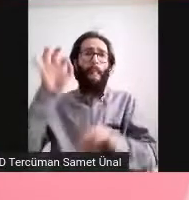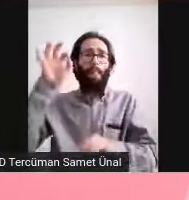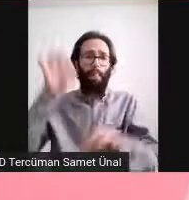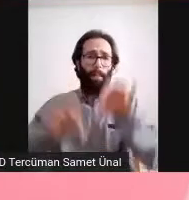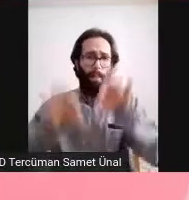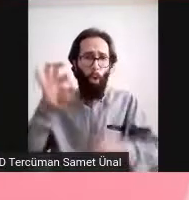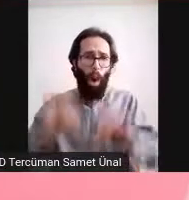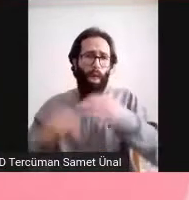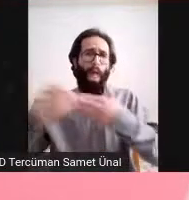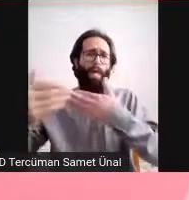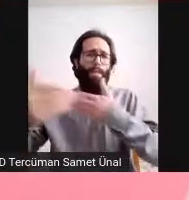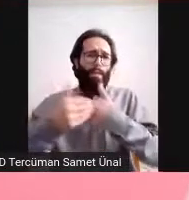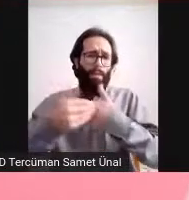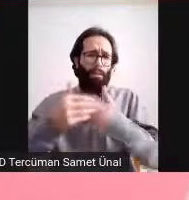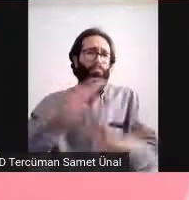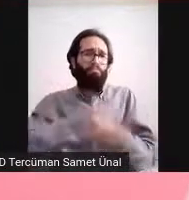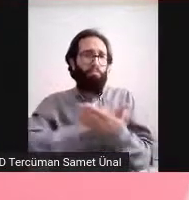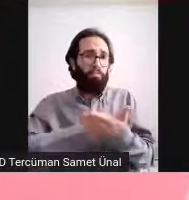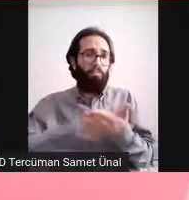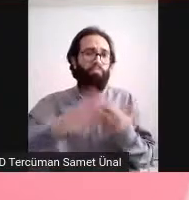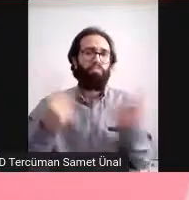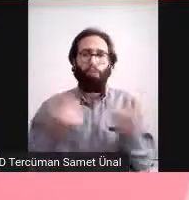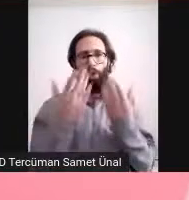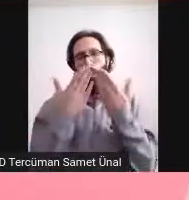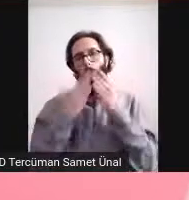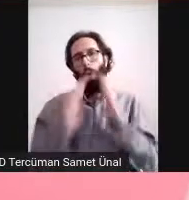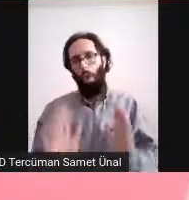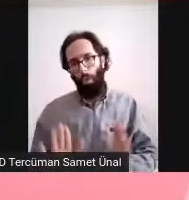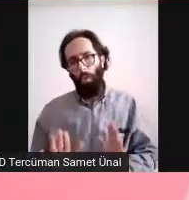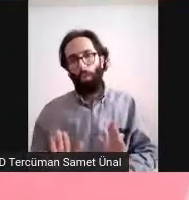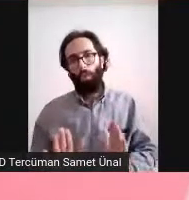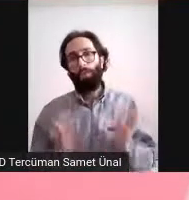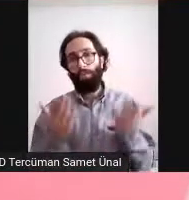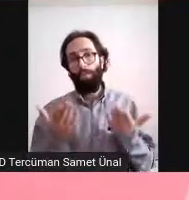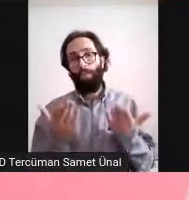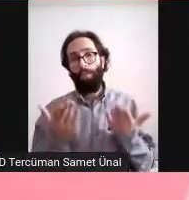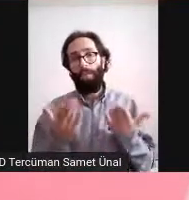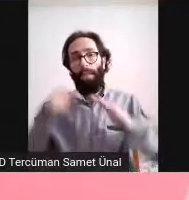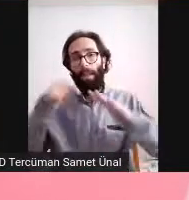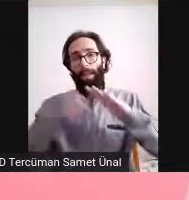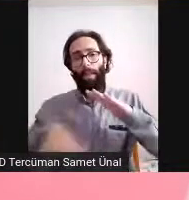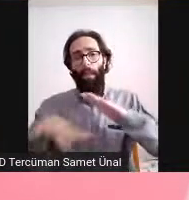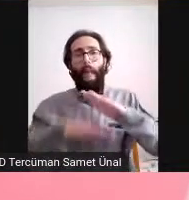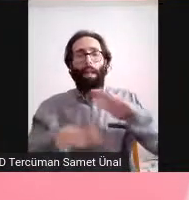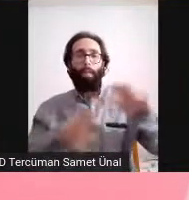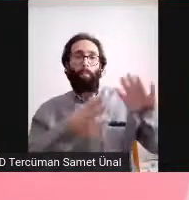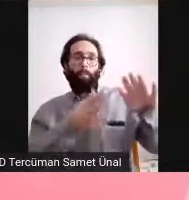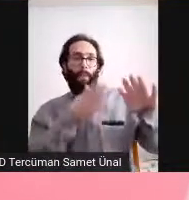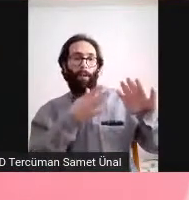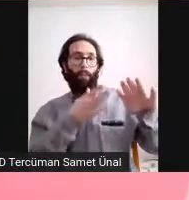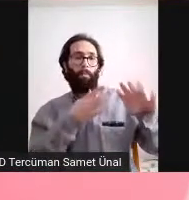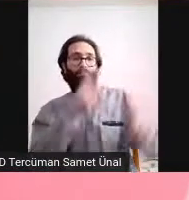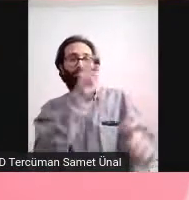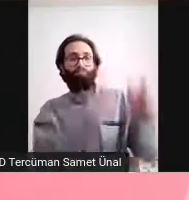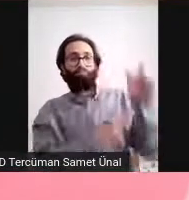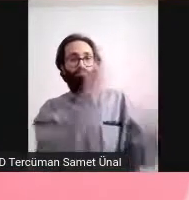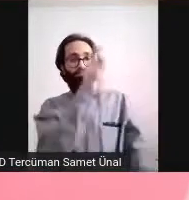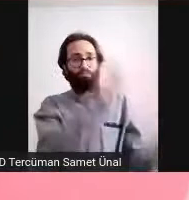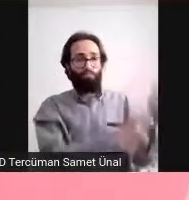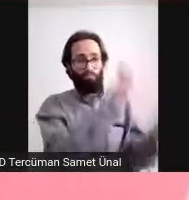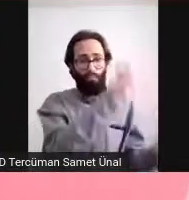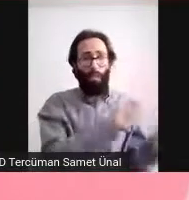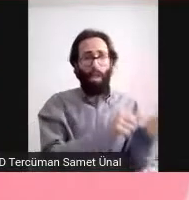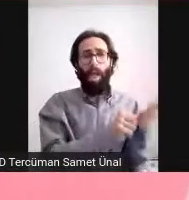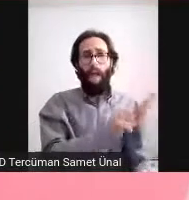Onun bulunması. de temel bilimciler olarak temel bilimcilerin işte bu virüsün mekanizmaları üzerine çalışmaları lazım.